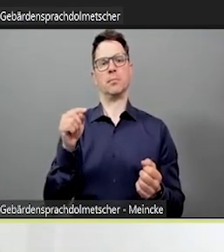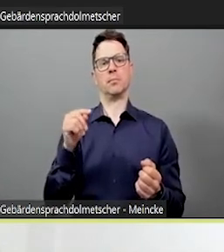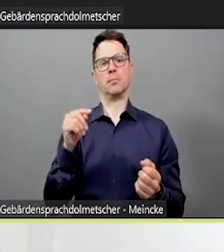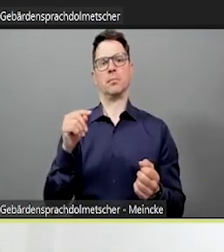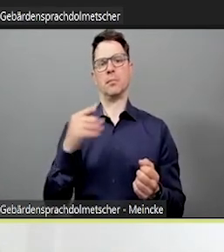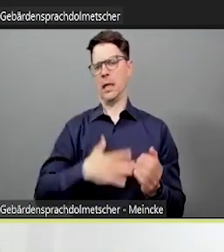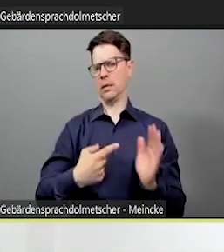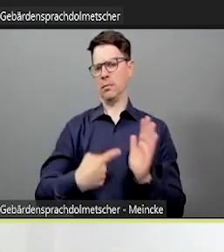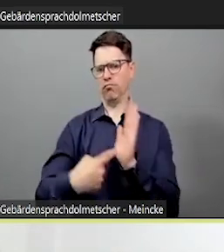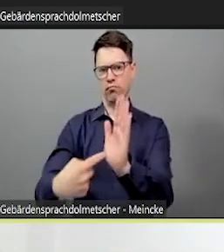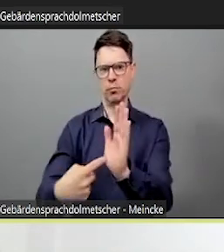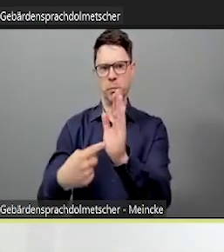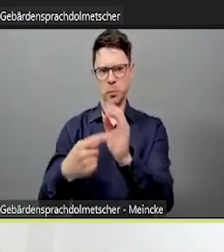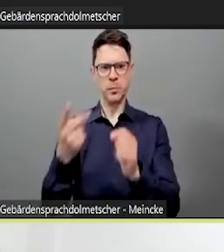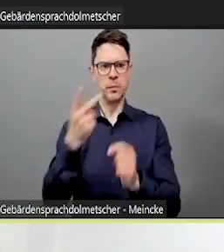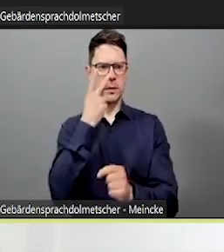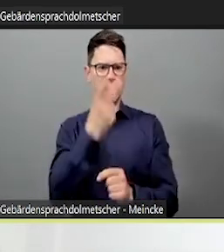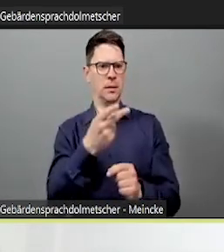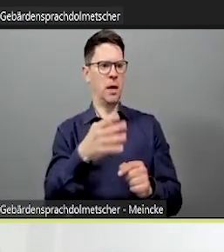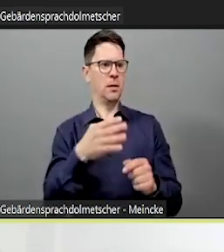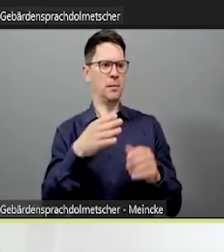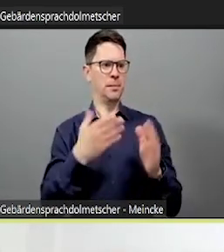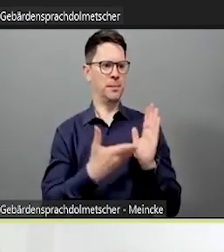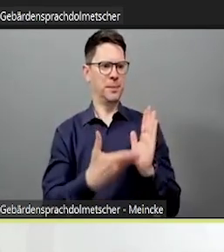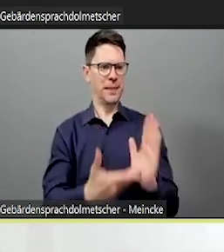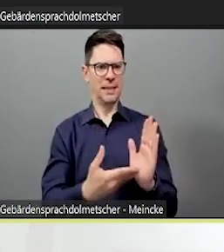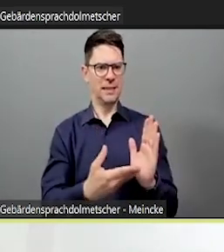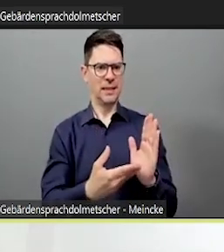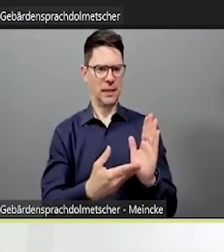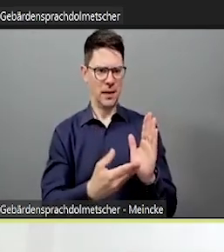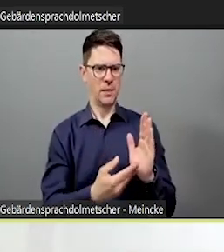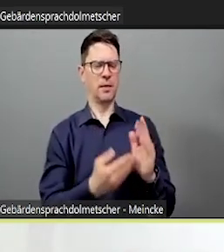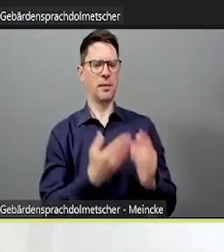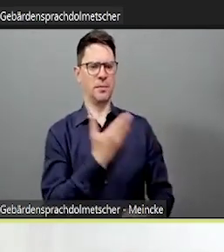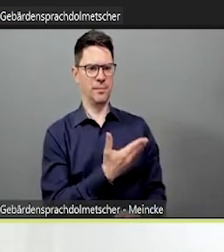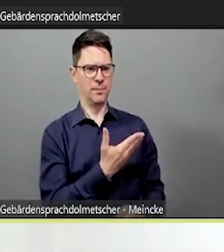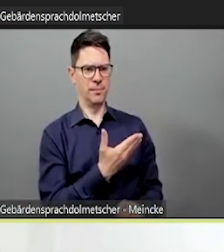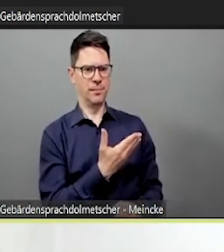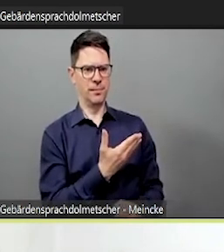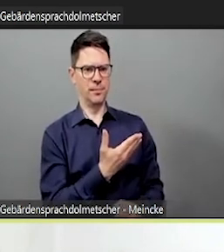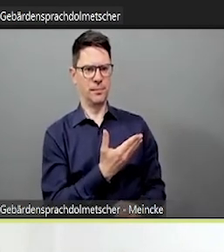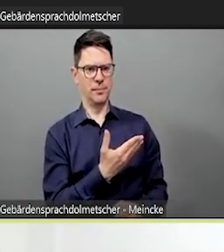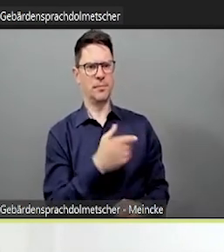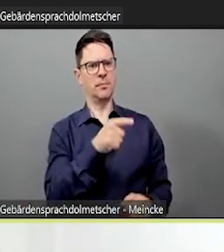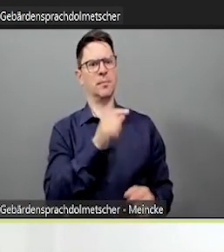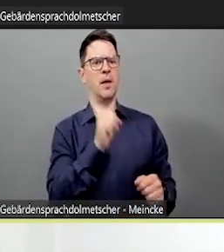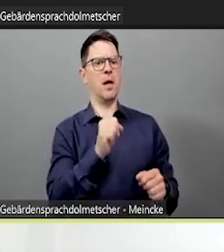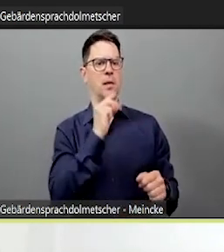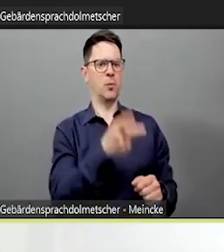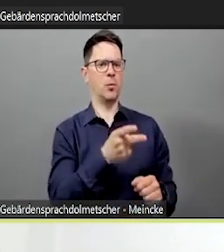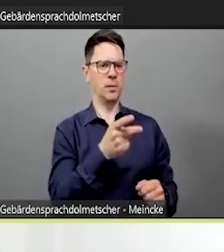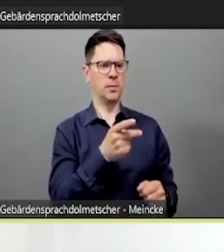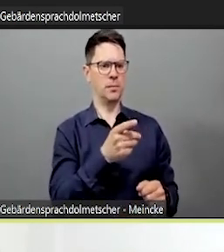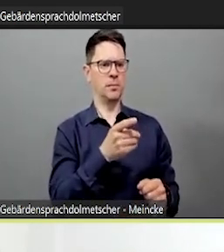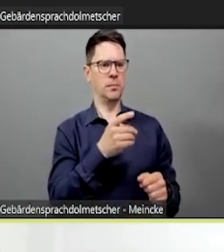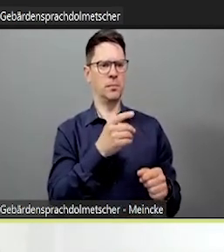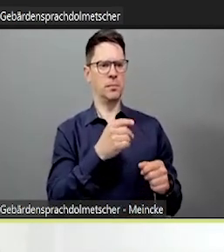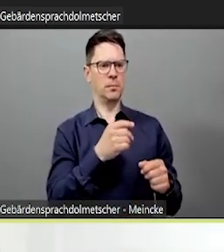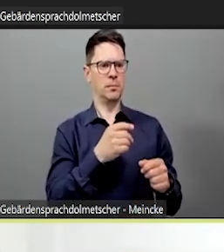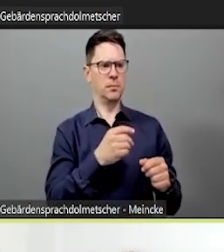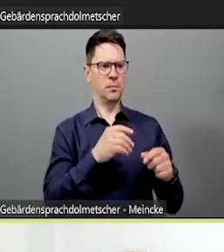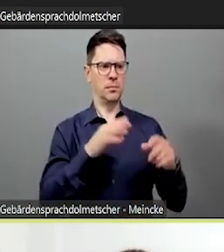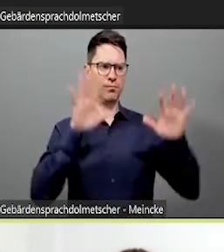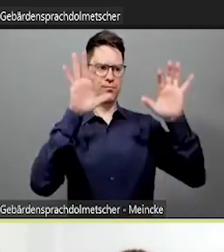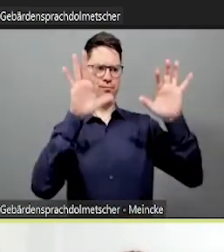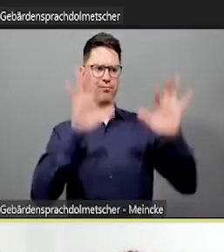Semesterbeginn machen. Mein Tipp ist, gehen Sie mit gutem Beispiel voran. Foren funktionieren dann am besten, wenn sie